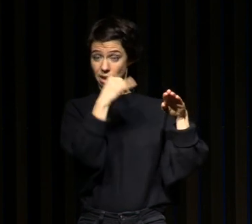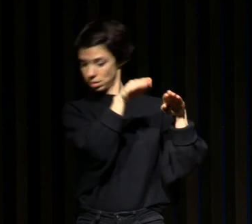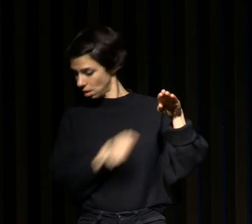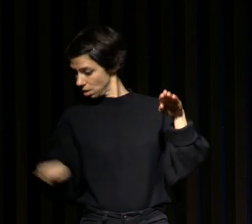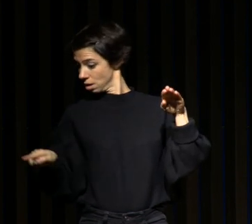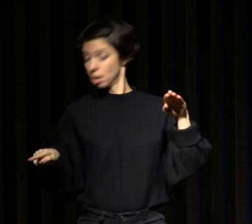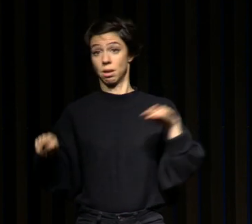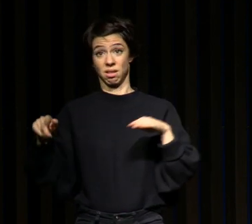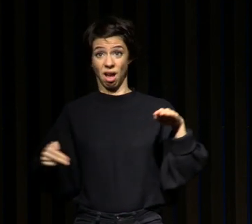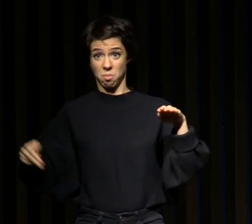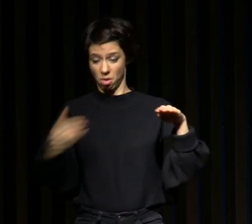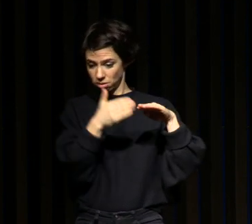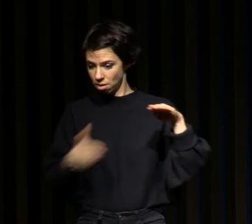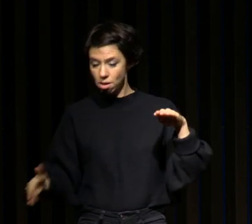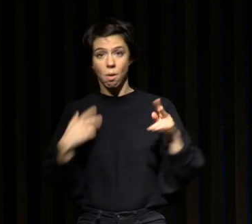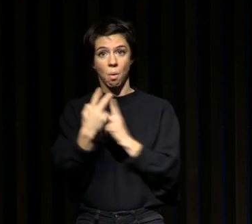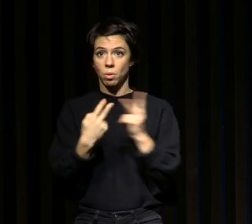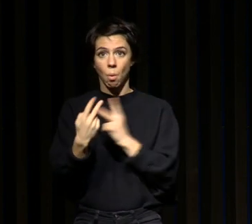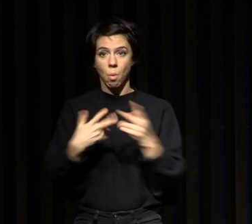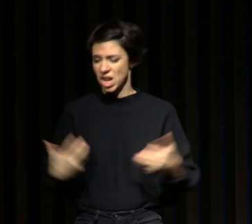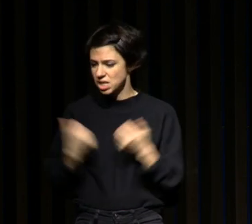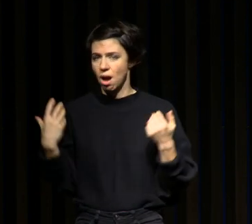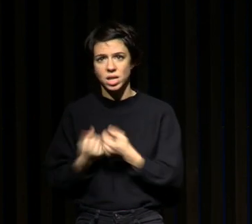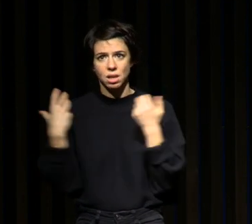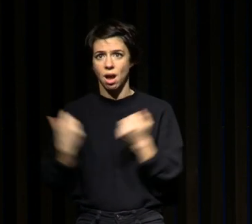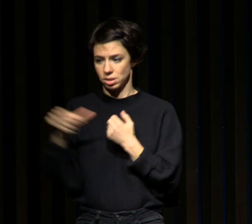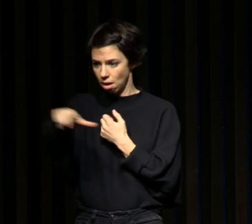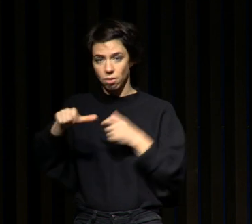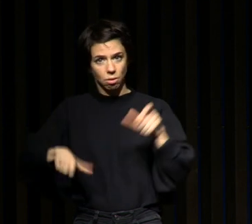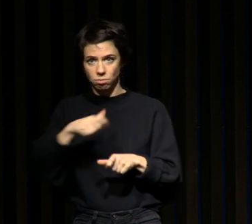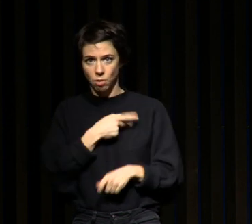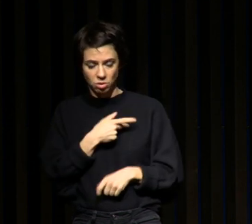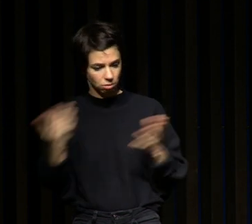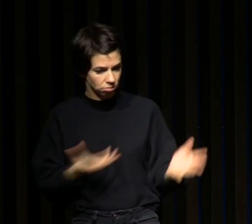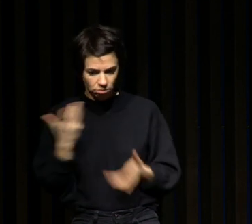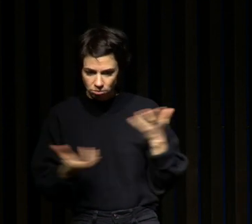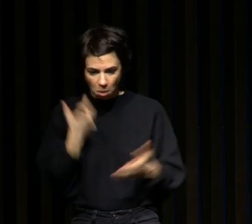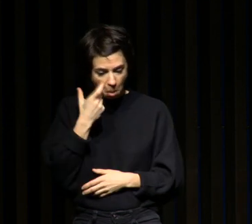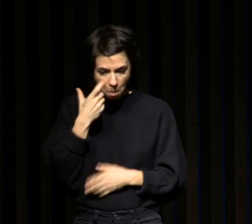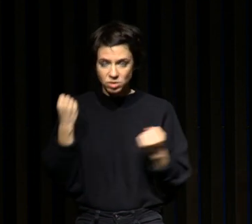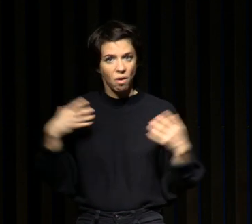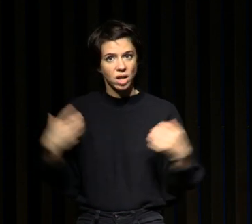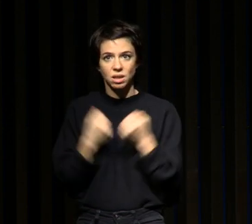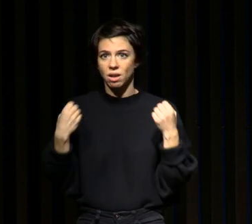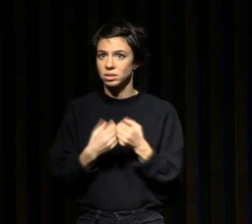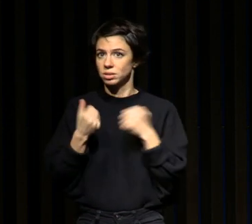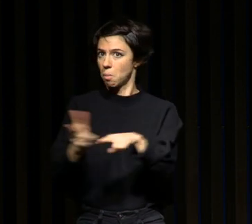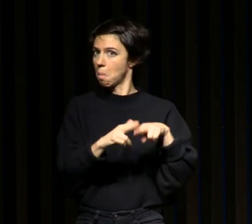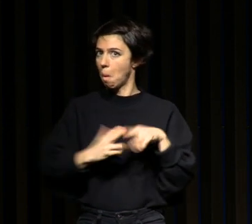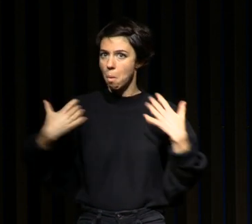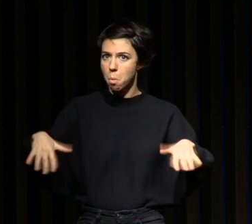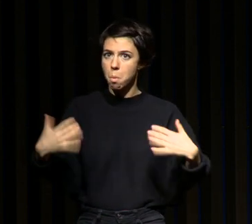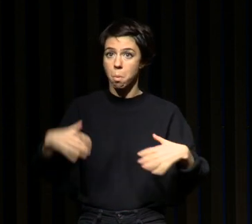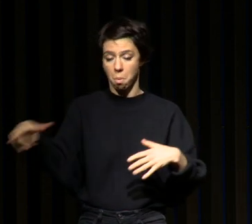En fait, quand on les ramasse, on s'aperçoit qu'ils étaient endormis au moment de l'accident. Et malheureusement, à cette époque, le taux de mortalité était beaucoup plus